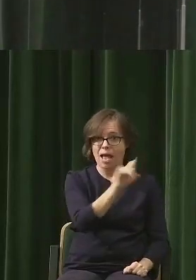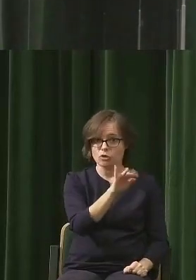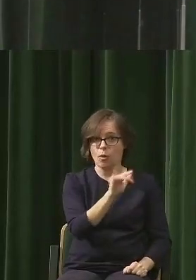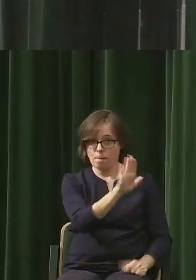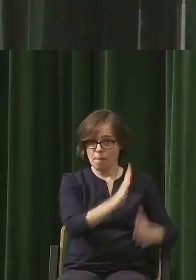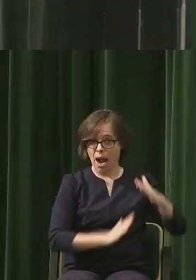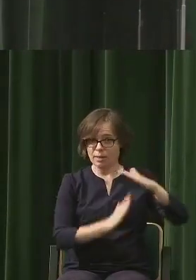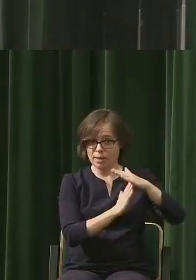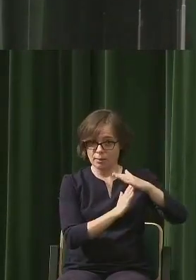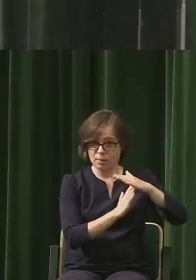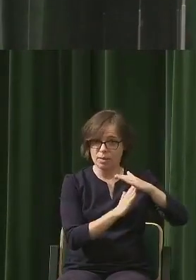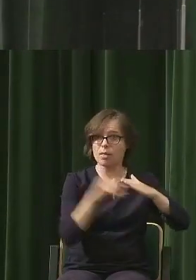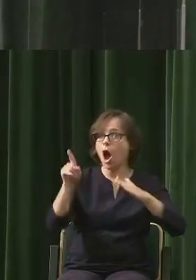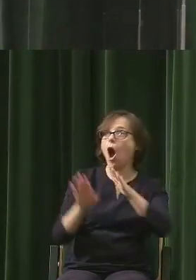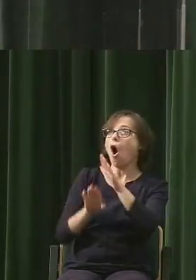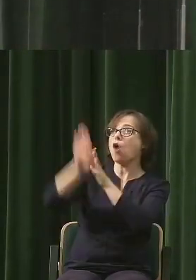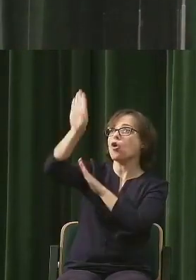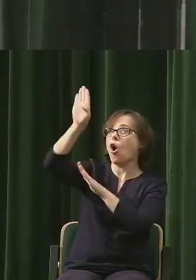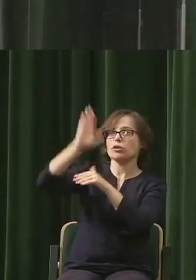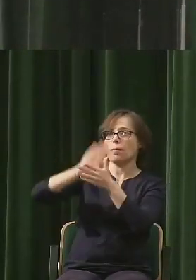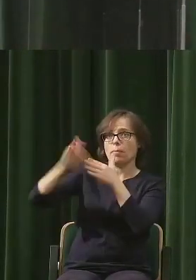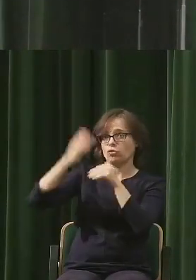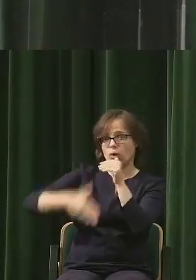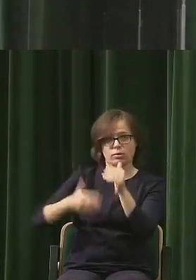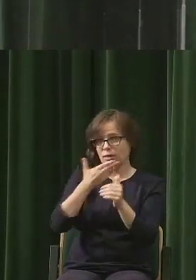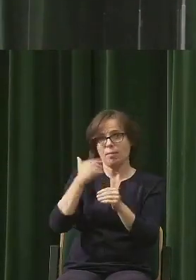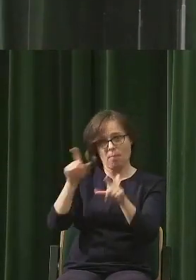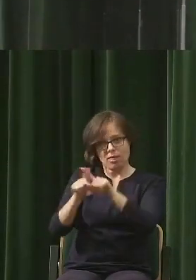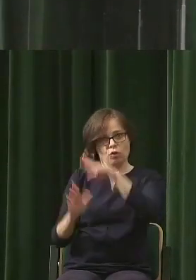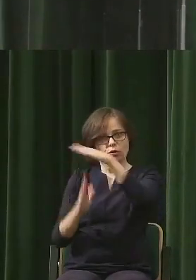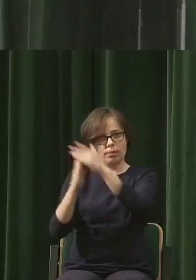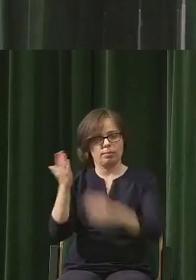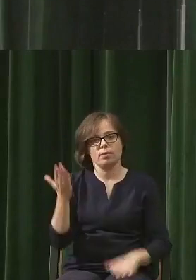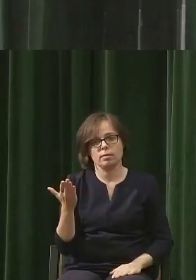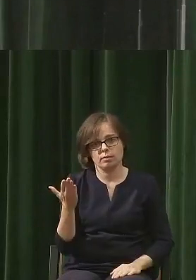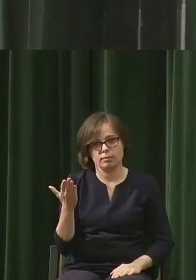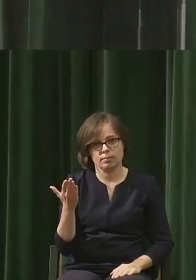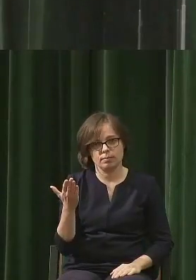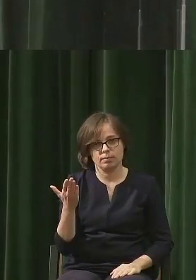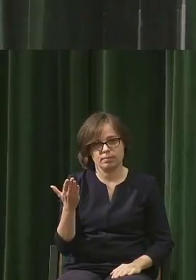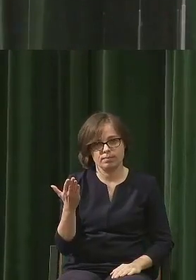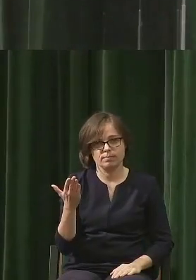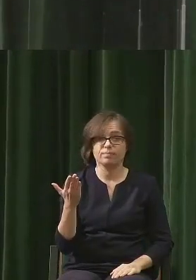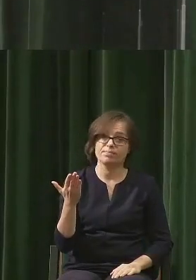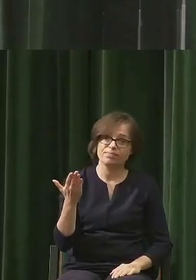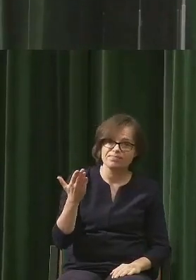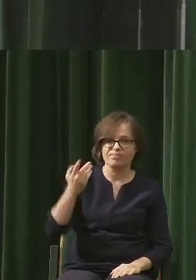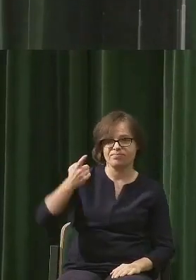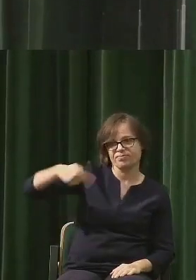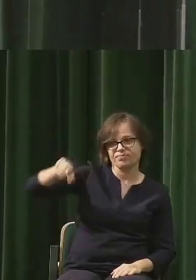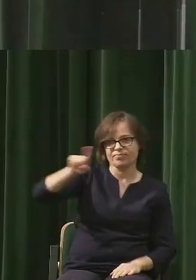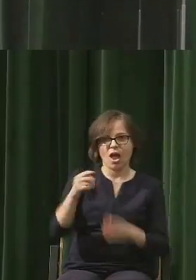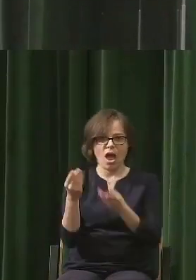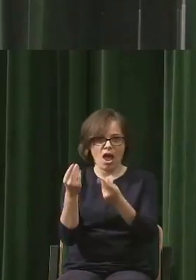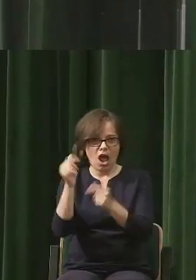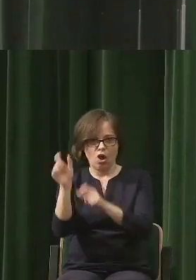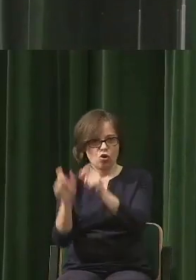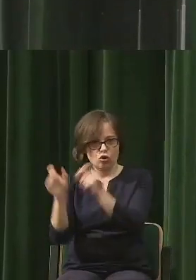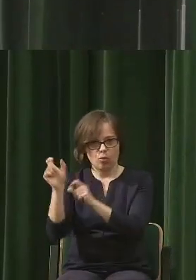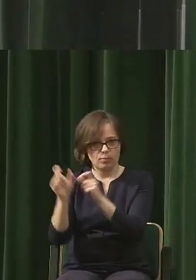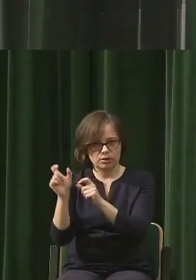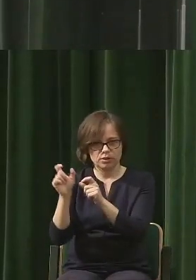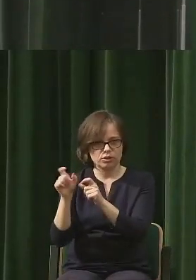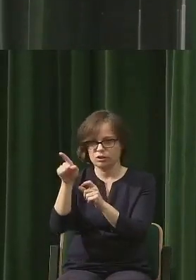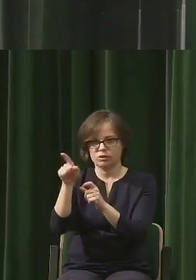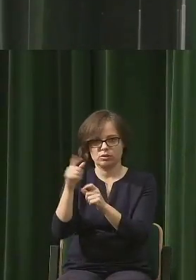wartości. Ekonomici sobie w większości, myślę, nie zdają sprawy z tego, że to, co uważamy za normalność